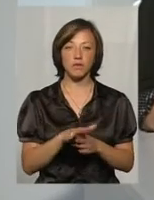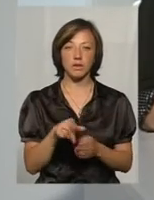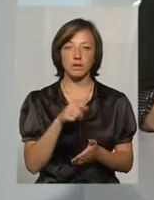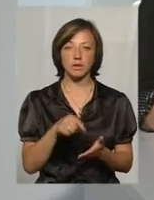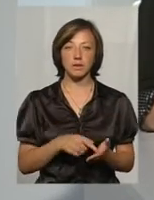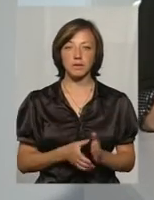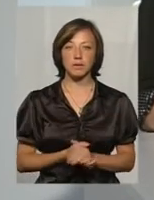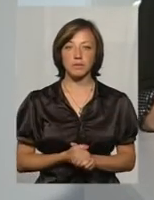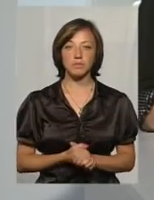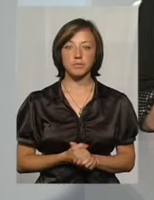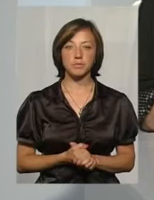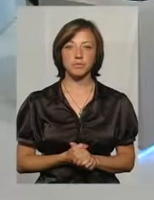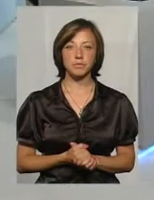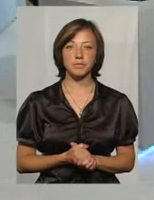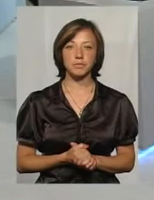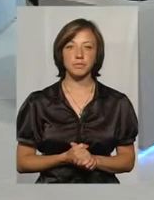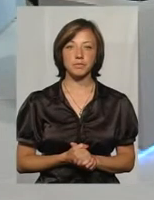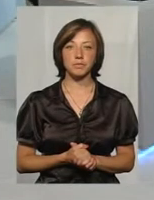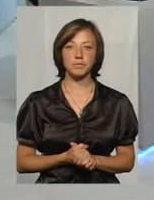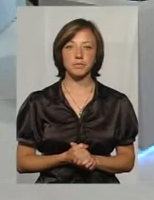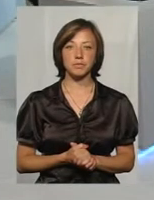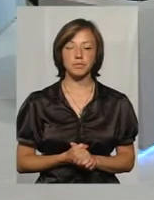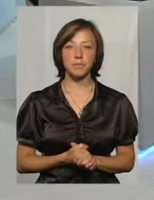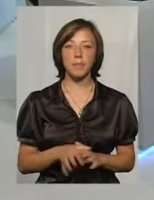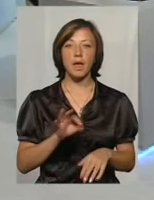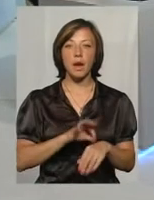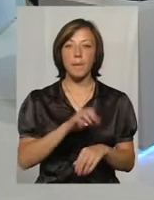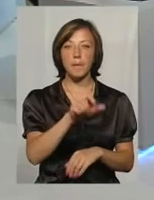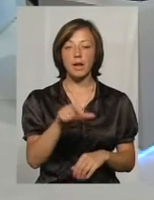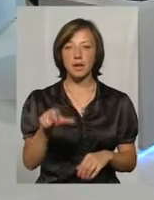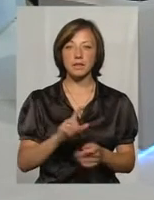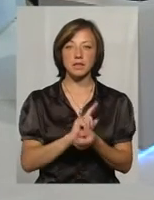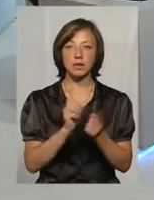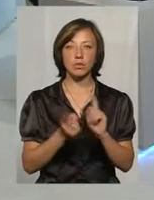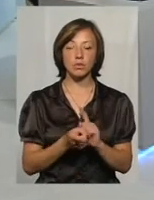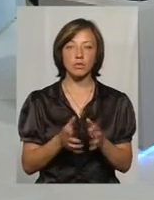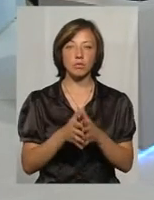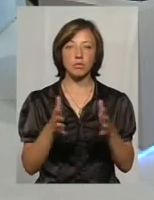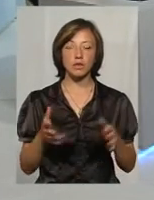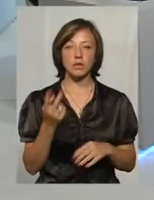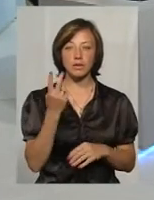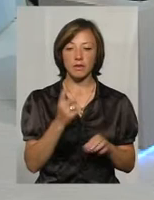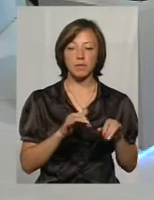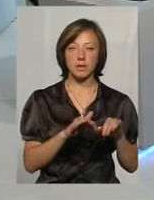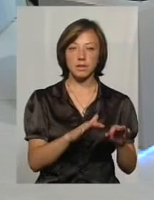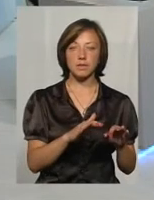прокоментуєте? Ну, касательно того, що больних становиться більше, є два процеса. С однієї